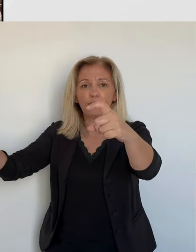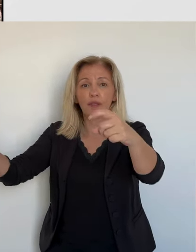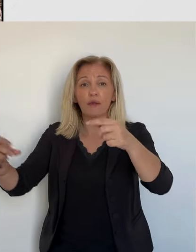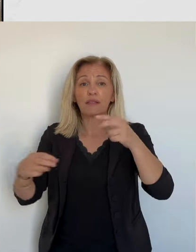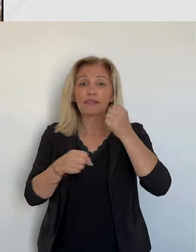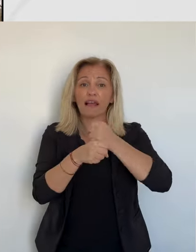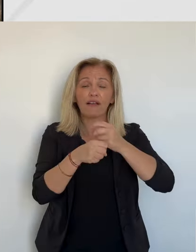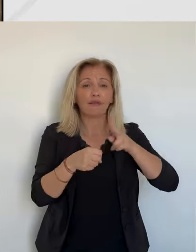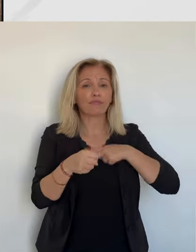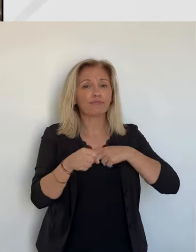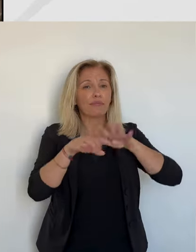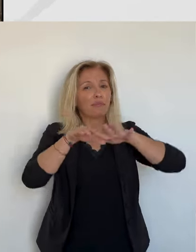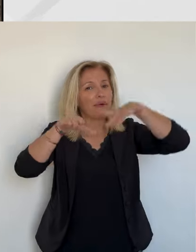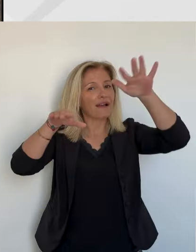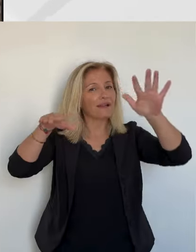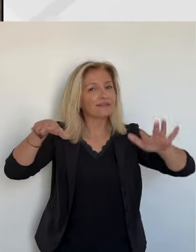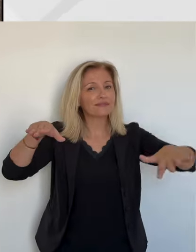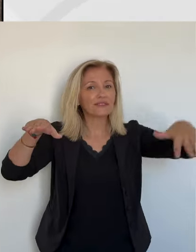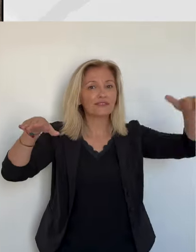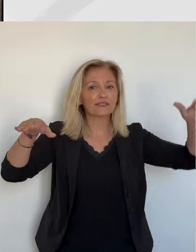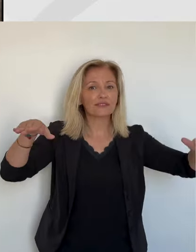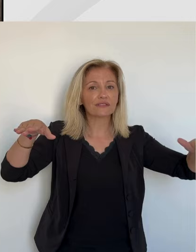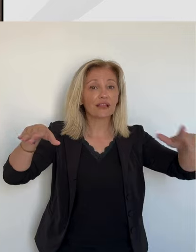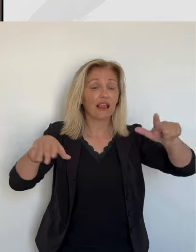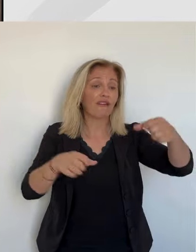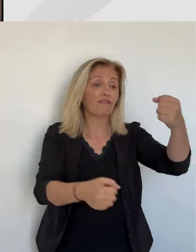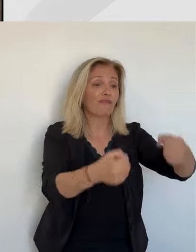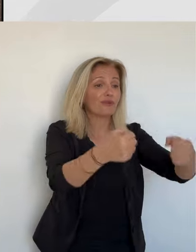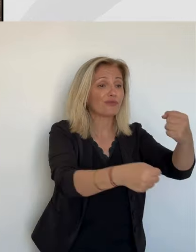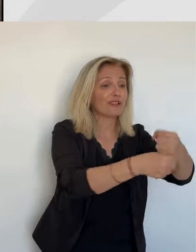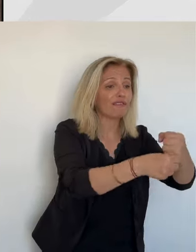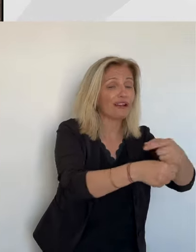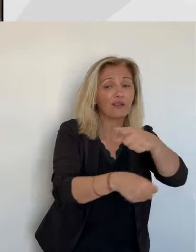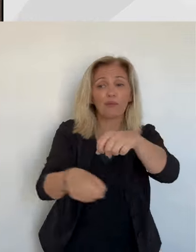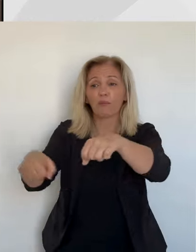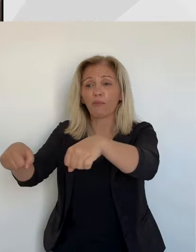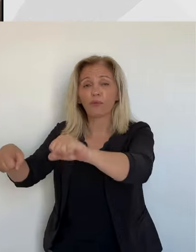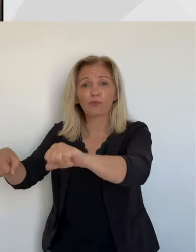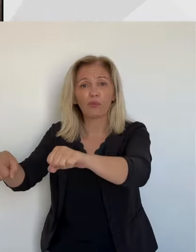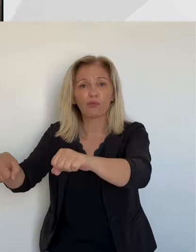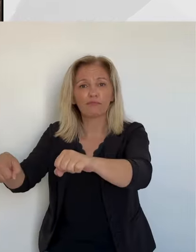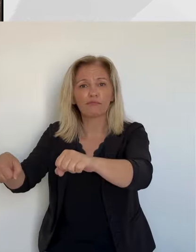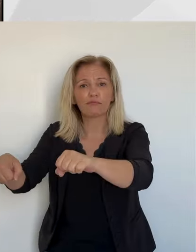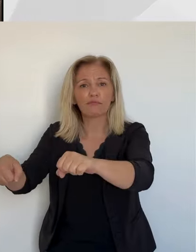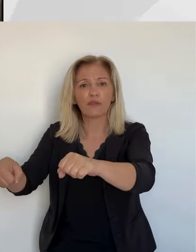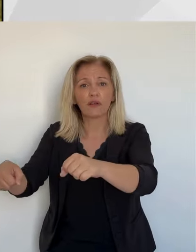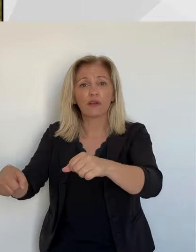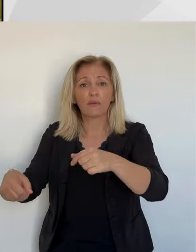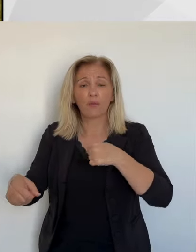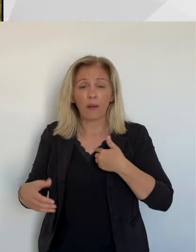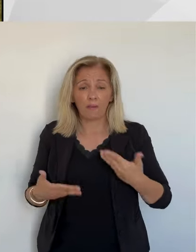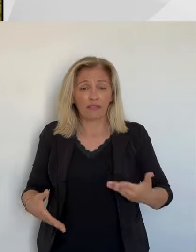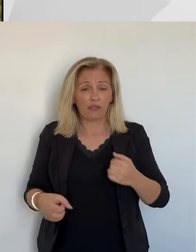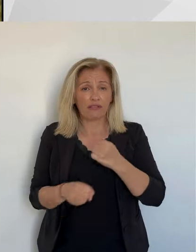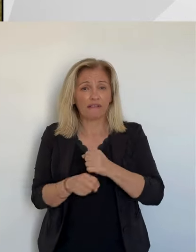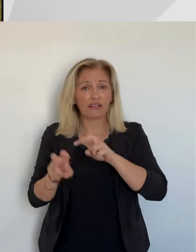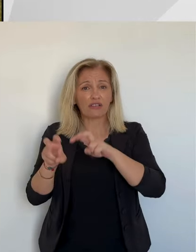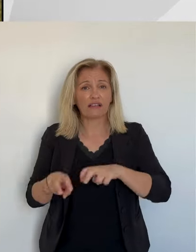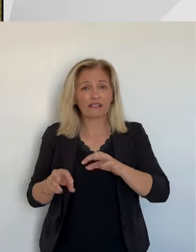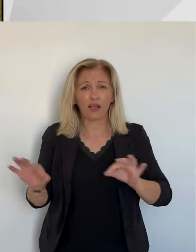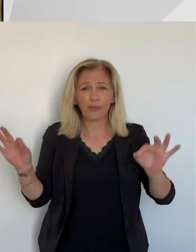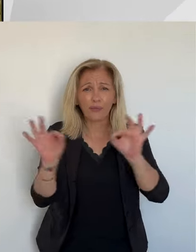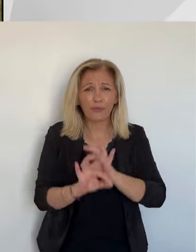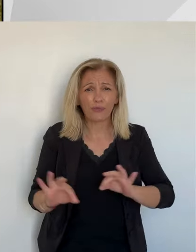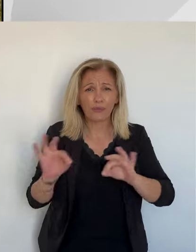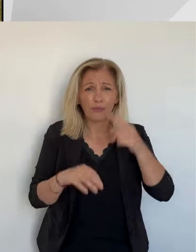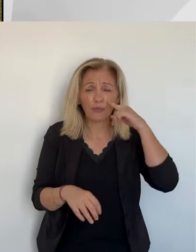ma moto. Mais bon, là, je n'ai plus rien pour travailler dans les jardins. Tout a disparu intégralement. Samedi dernier,